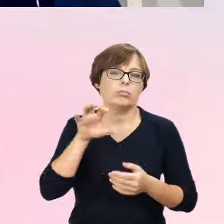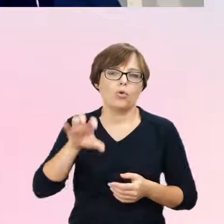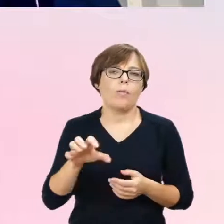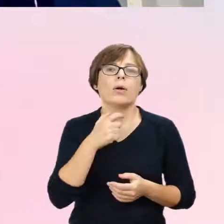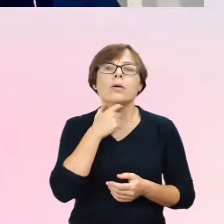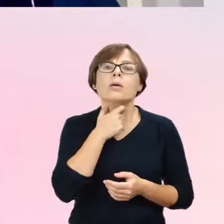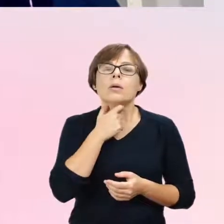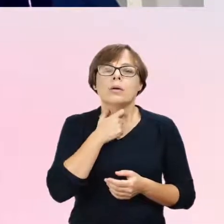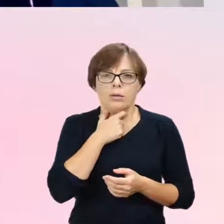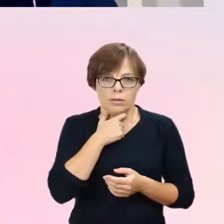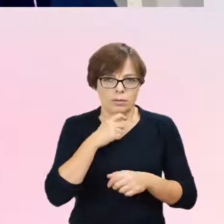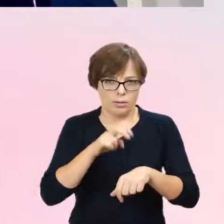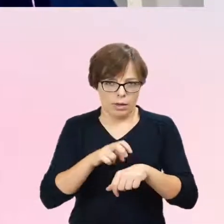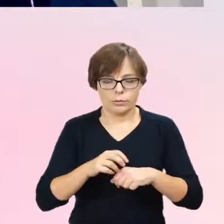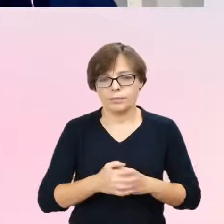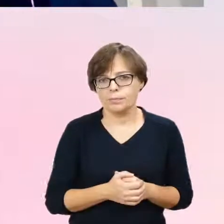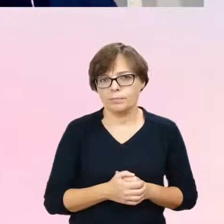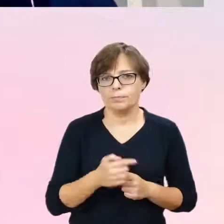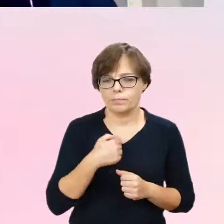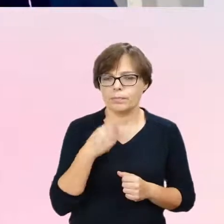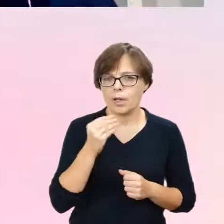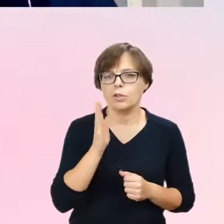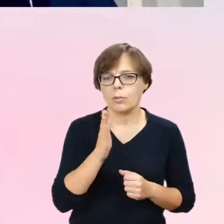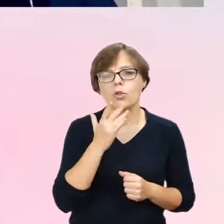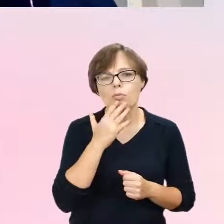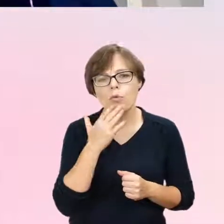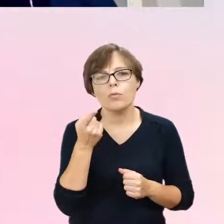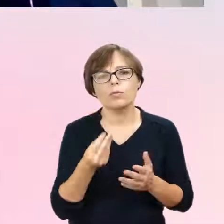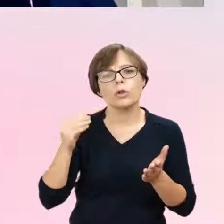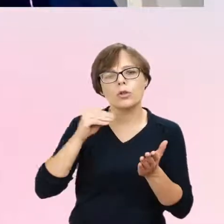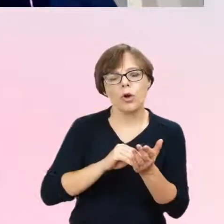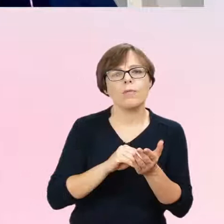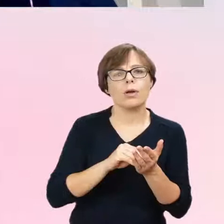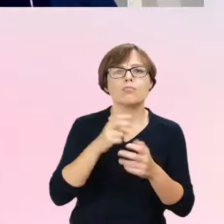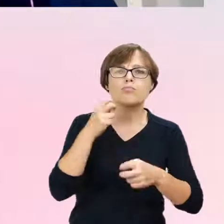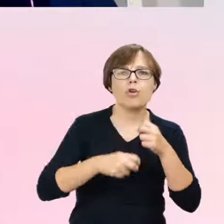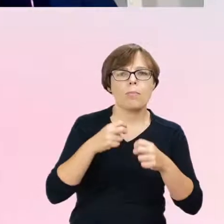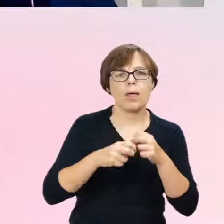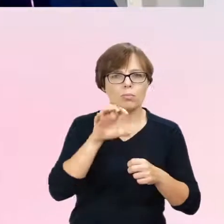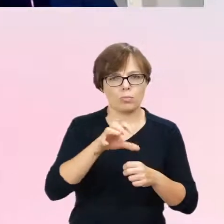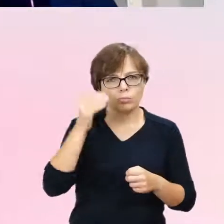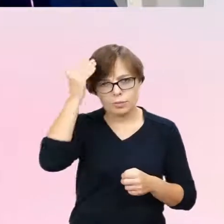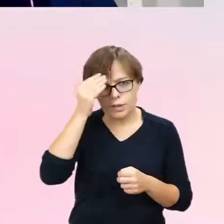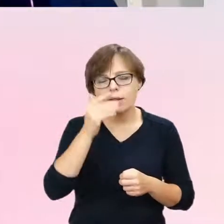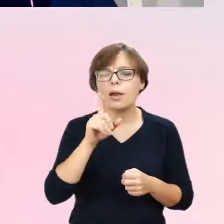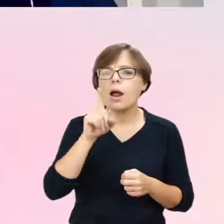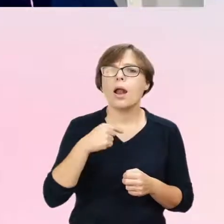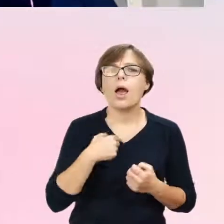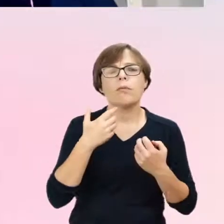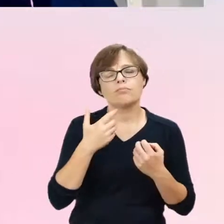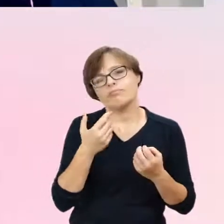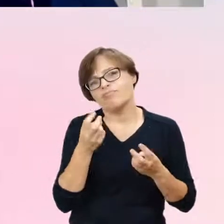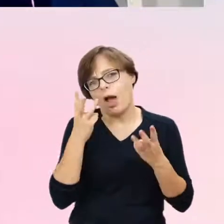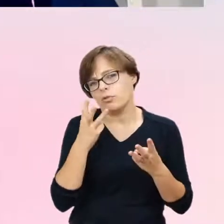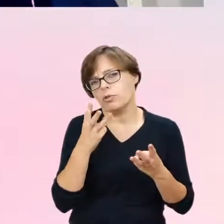I ja będę jeszcze mówić o tych współwystępujących psychiatrycznych problemach, ale co jest istotne, to żeby powiedzieć